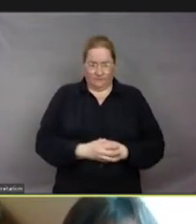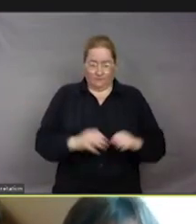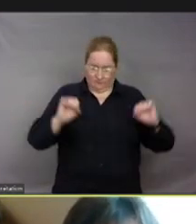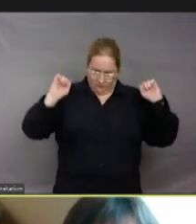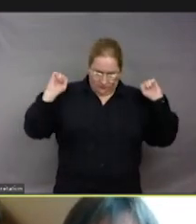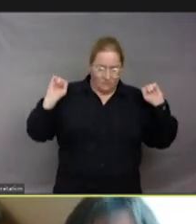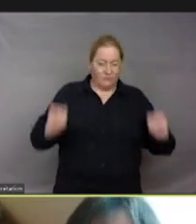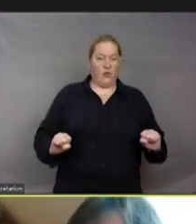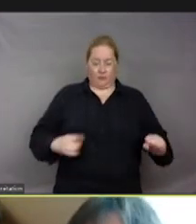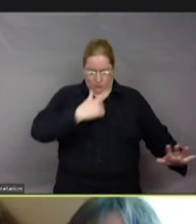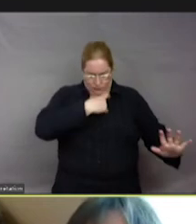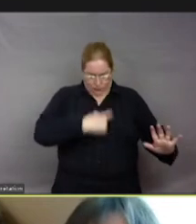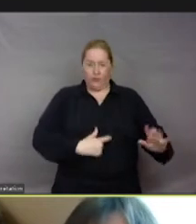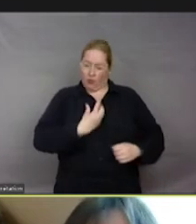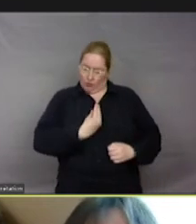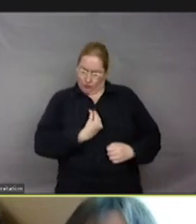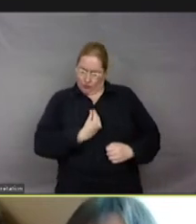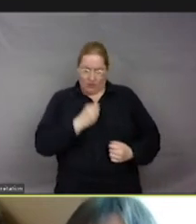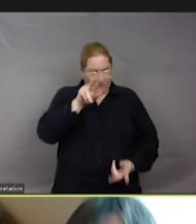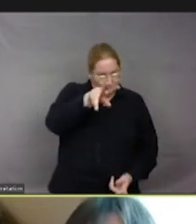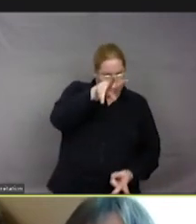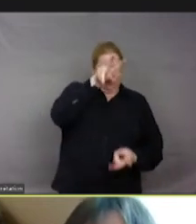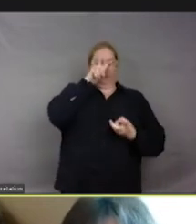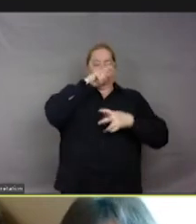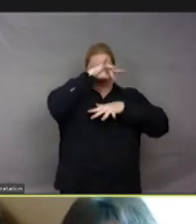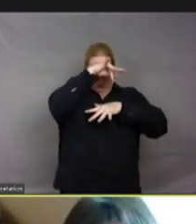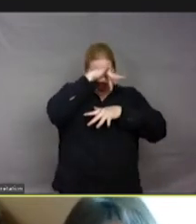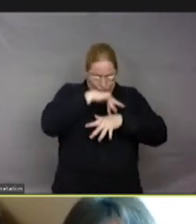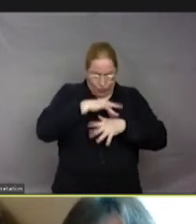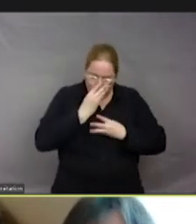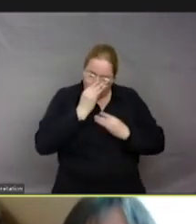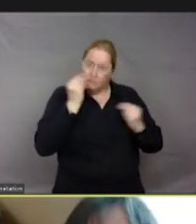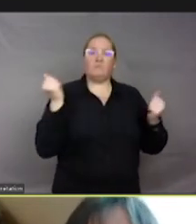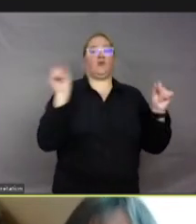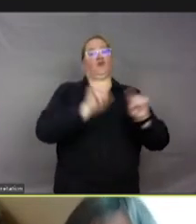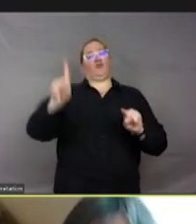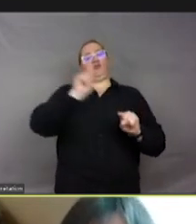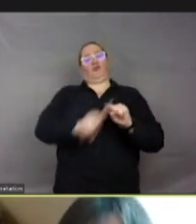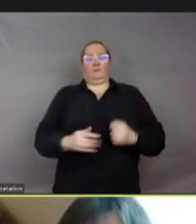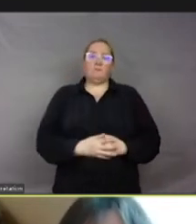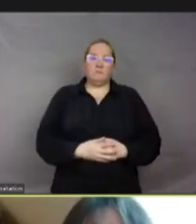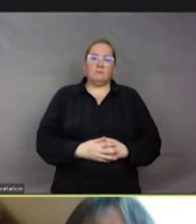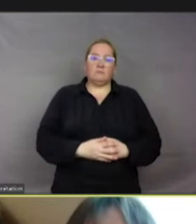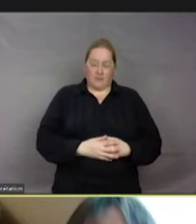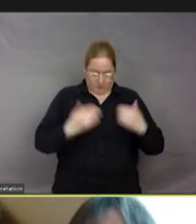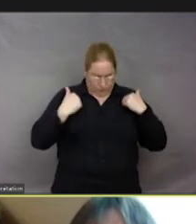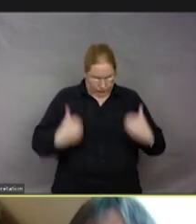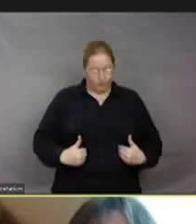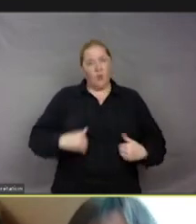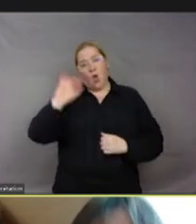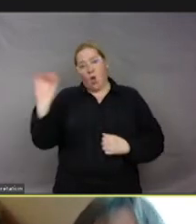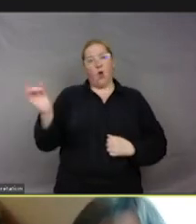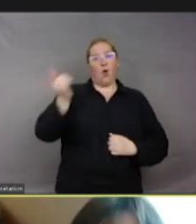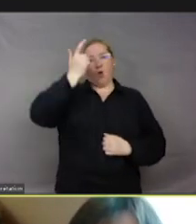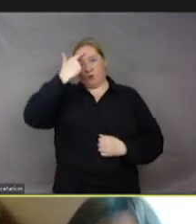subjectivement et avoir des expériences vécues. Un être sentient est un être conscient. Il est